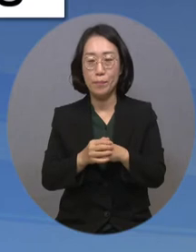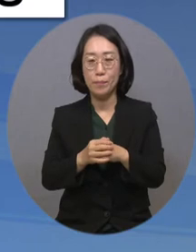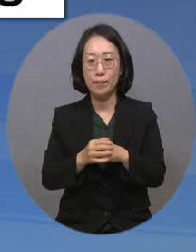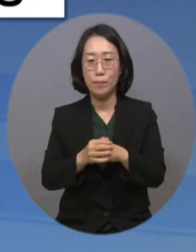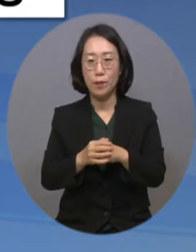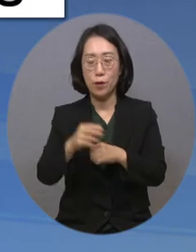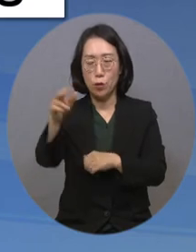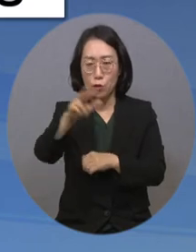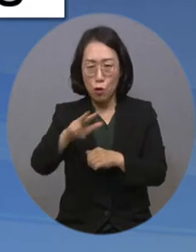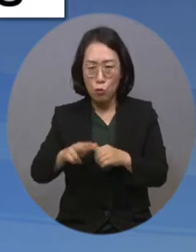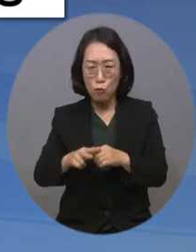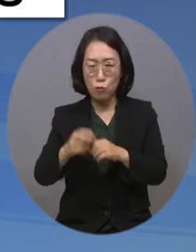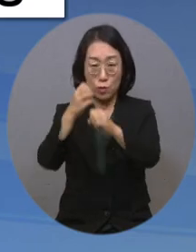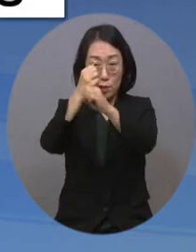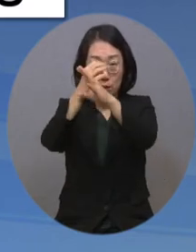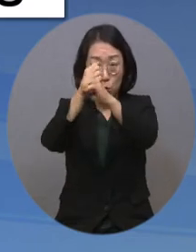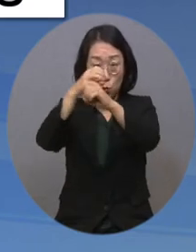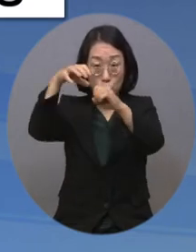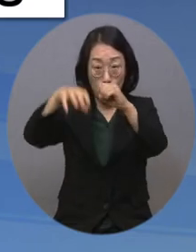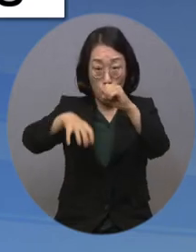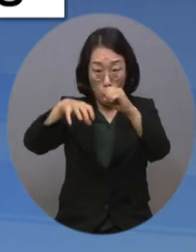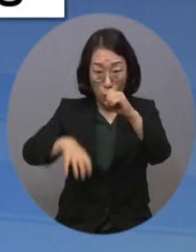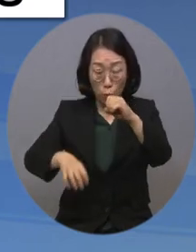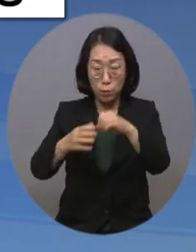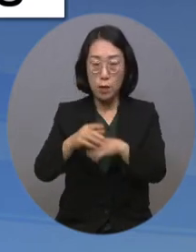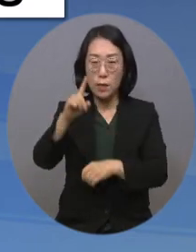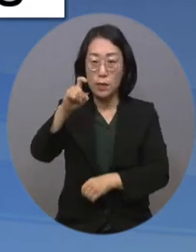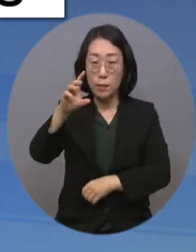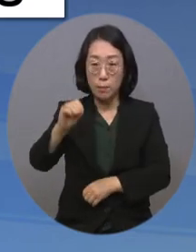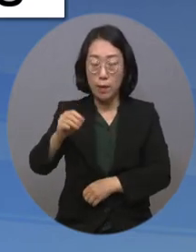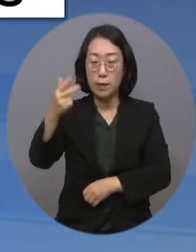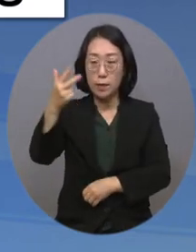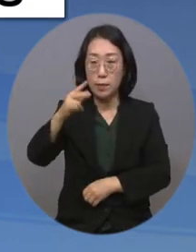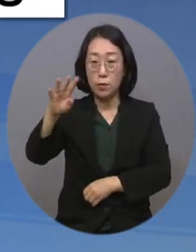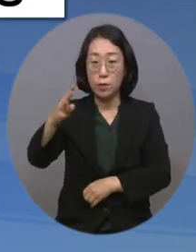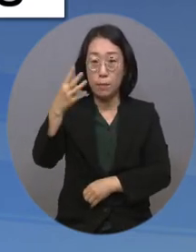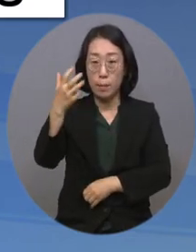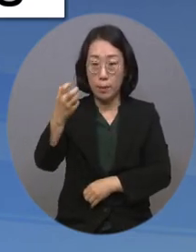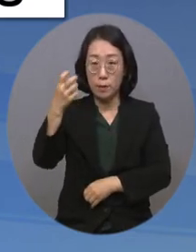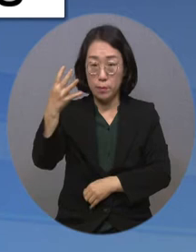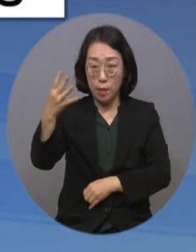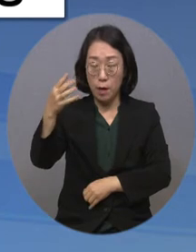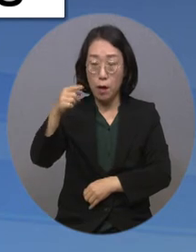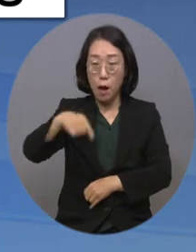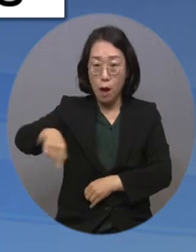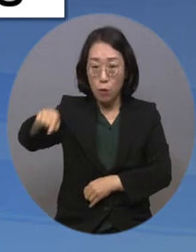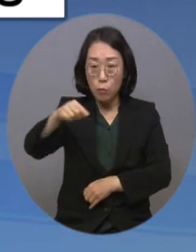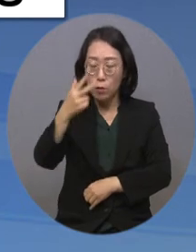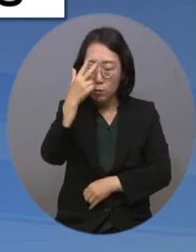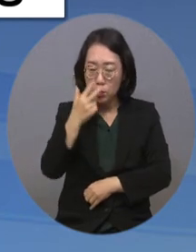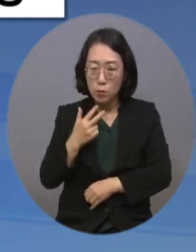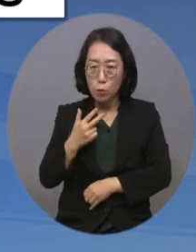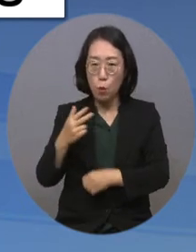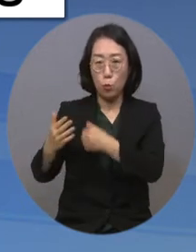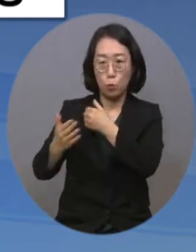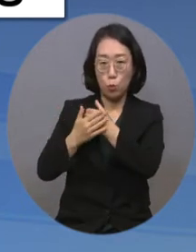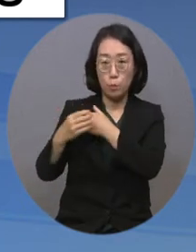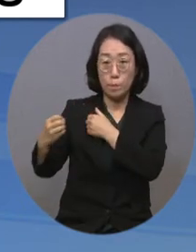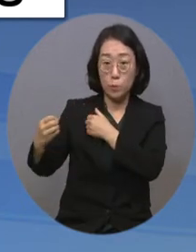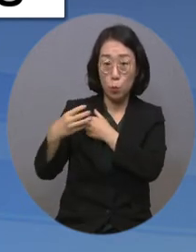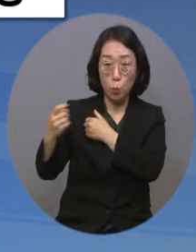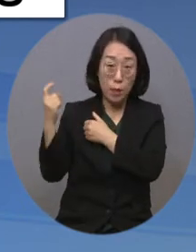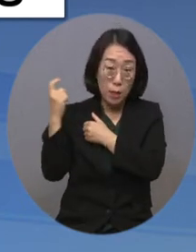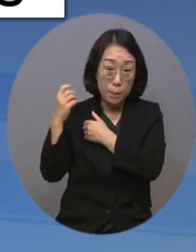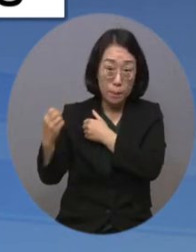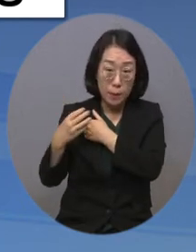전국 신호등이 설치된 횡단보도 11만 7,484개 중 시각장애인 음양신호기가 설치된